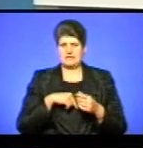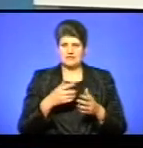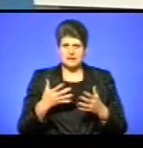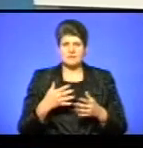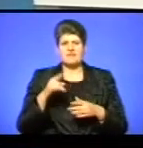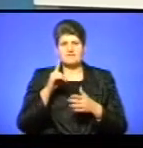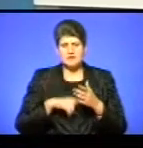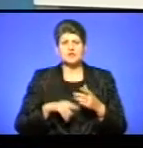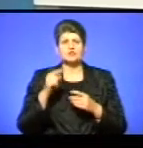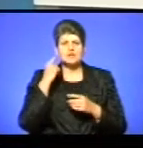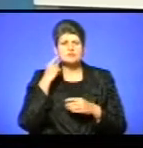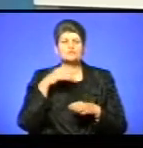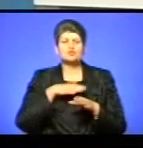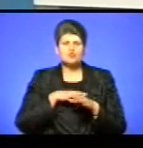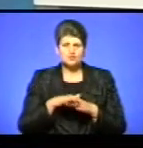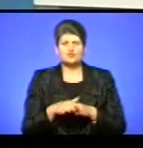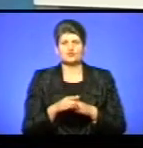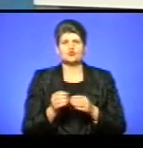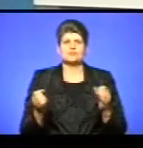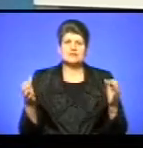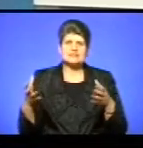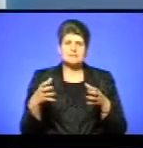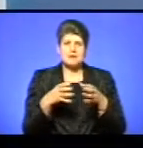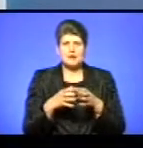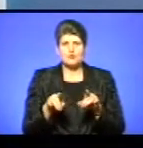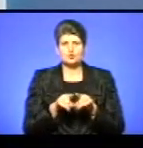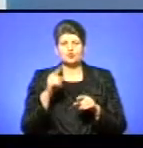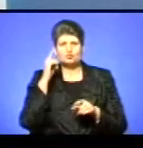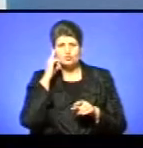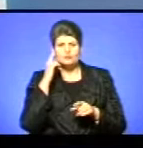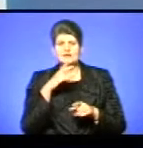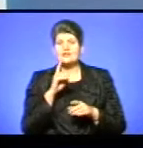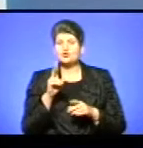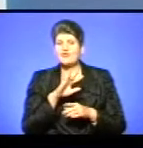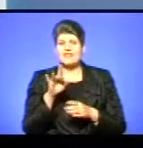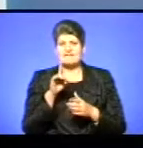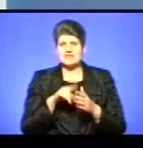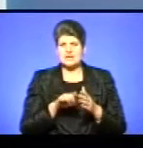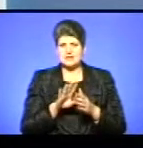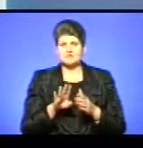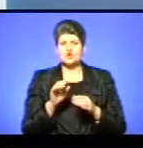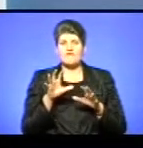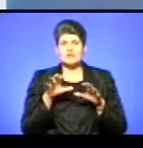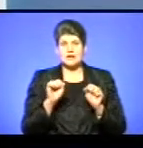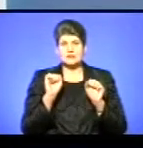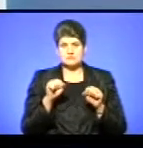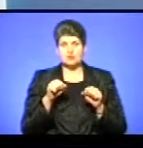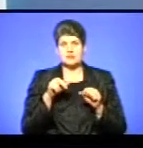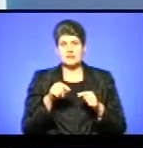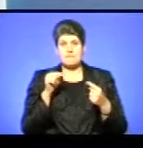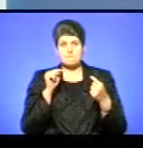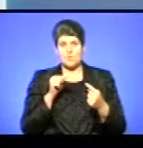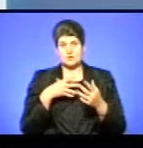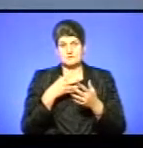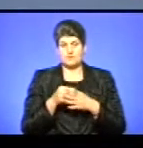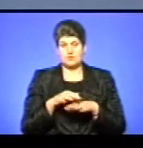почути. Ми вірили в те, що ми зможемо зібрати в однодумців. Але ніхто не вірив в те, що влада зможе піти проти власного народу.